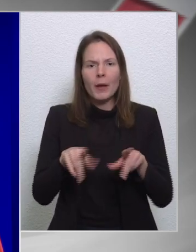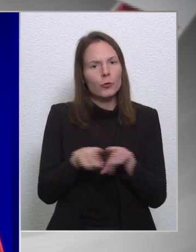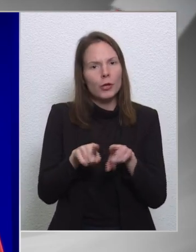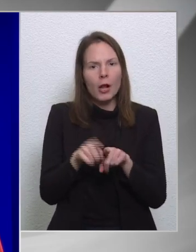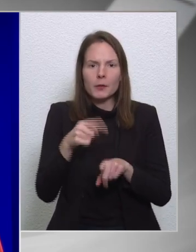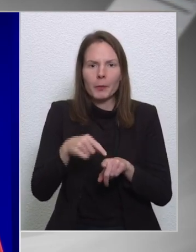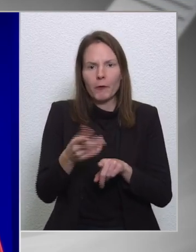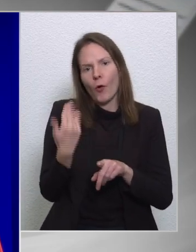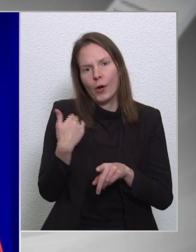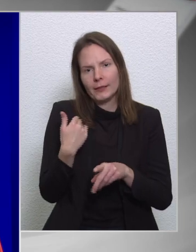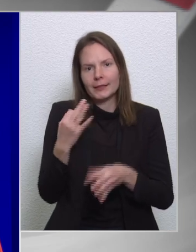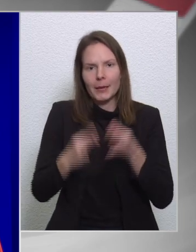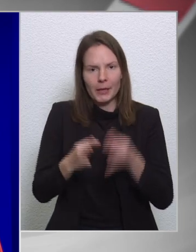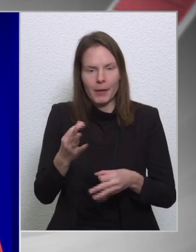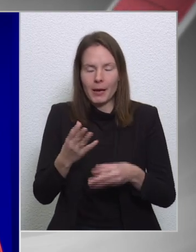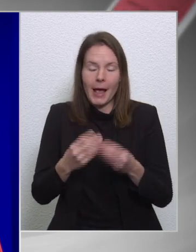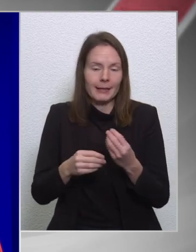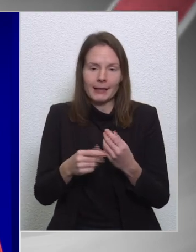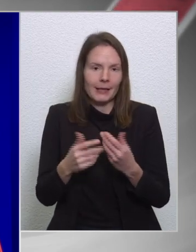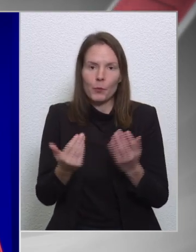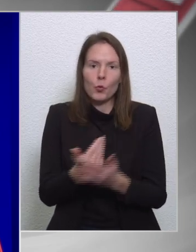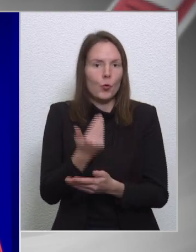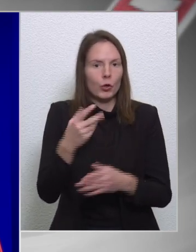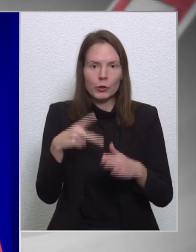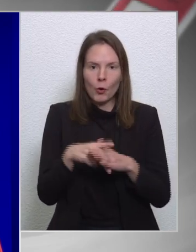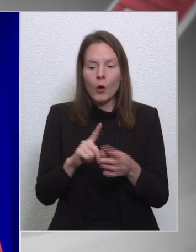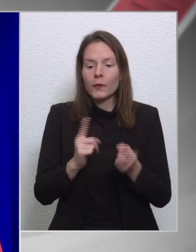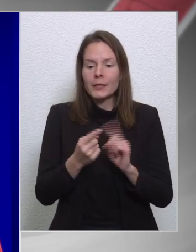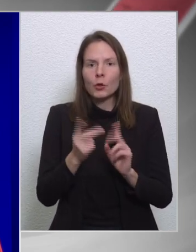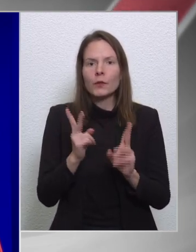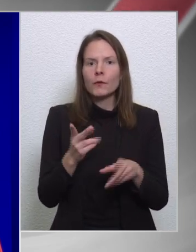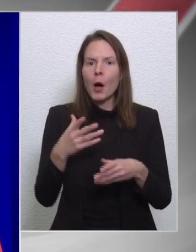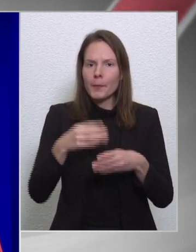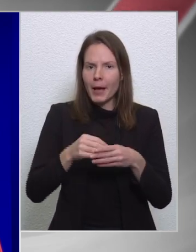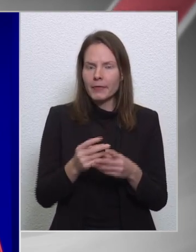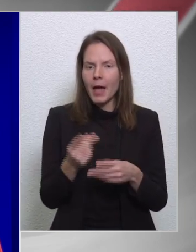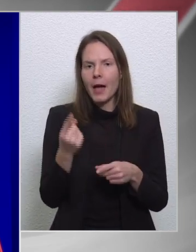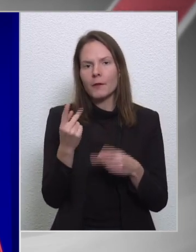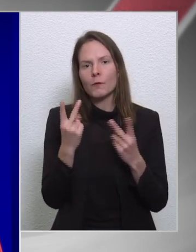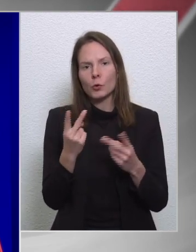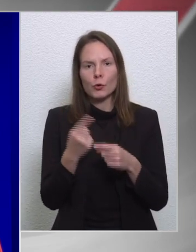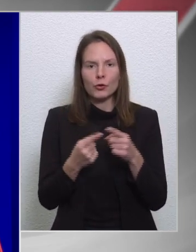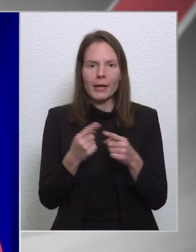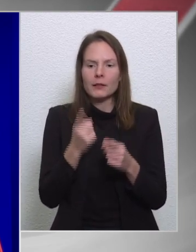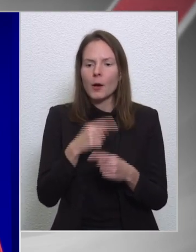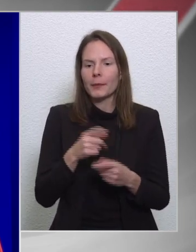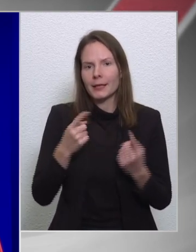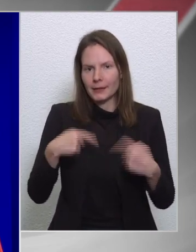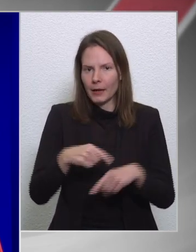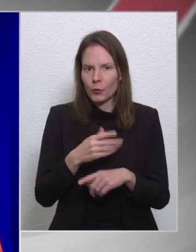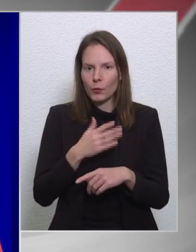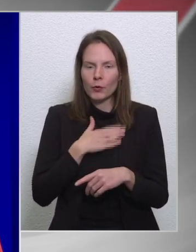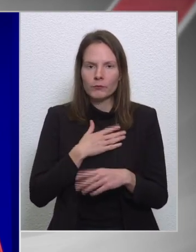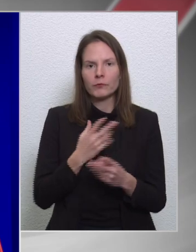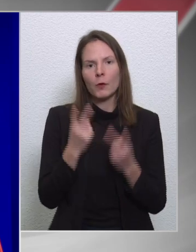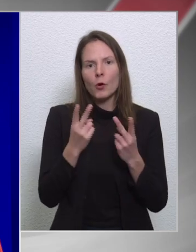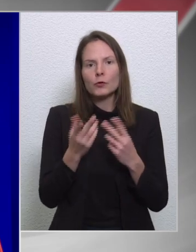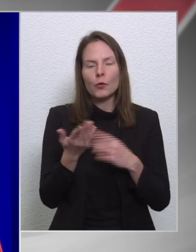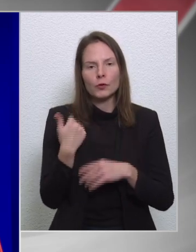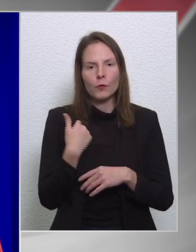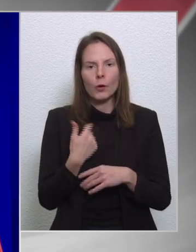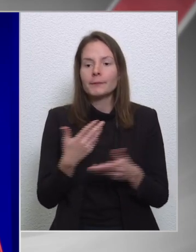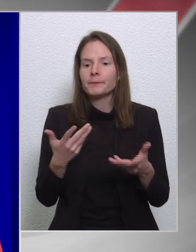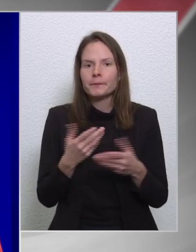is, tehát már csak ezért sem jelent újdonságot. Ugyanakkor van benne egy nagyon fontos elem, ami mi számunkra fontos volt, ez pedig az,